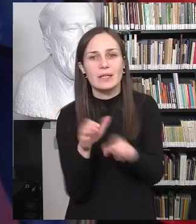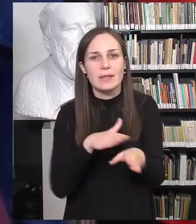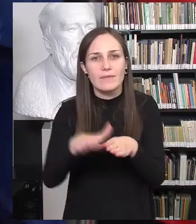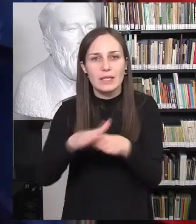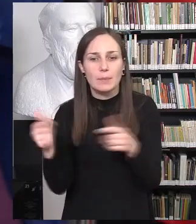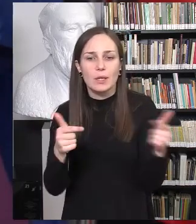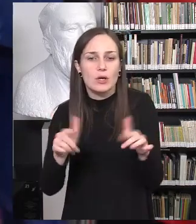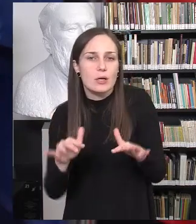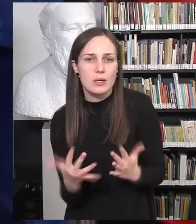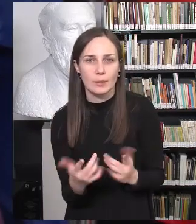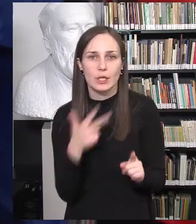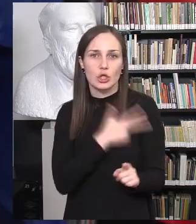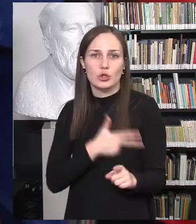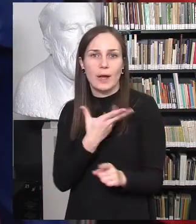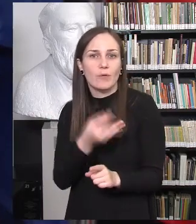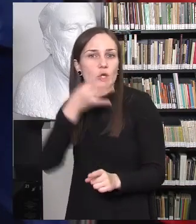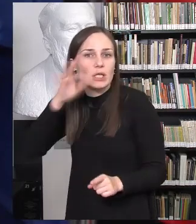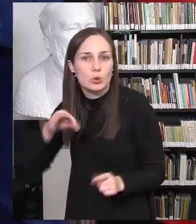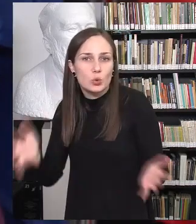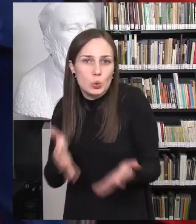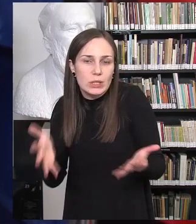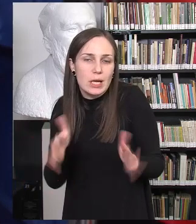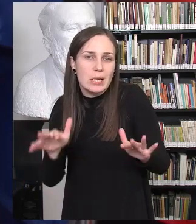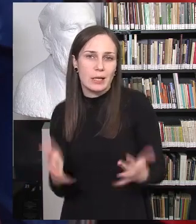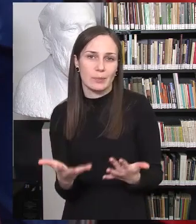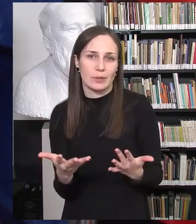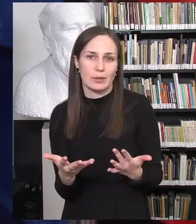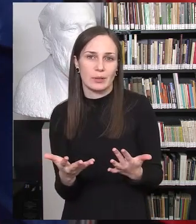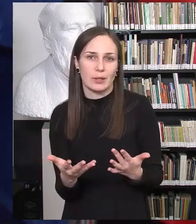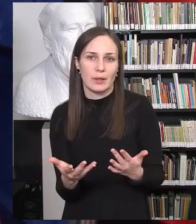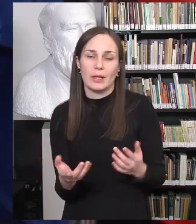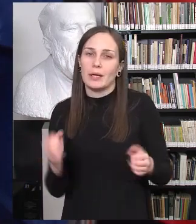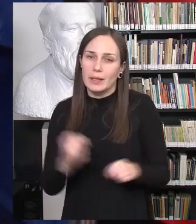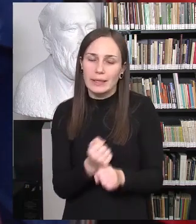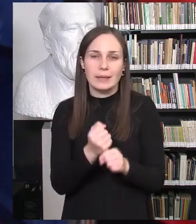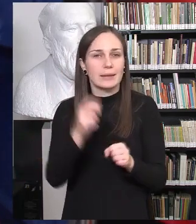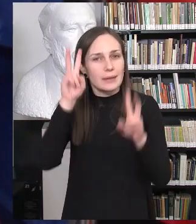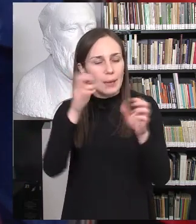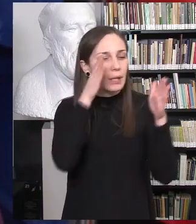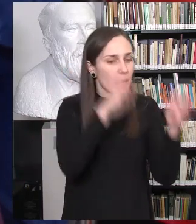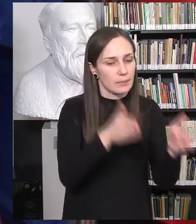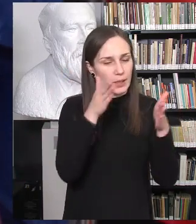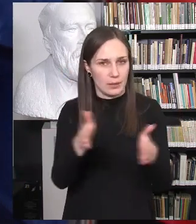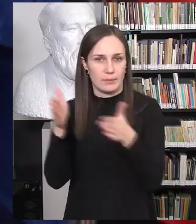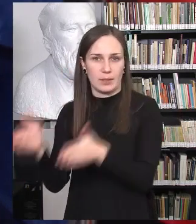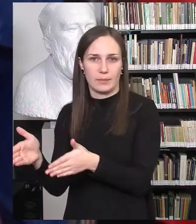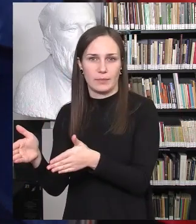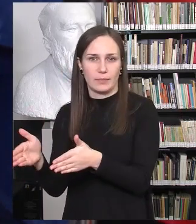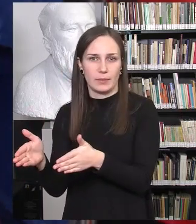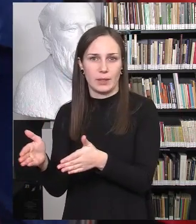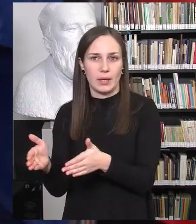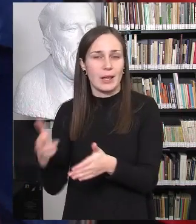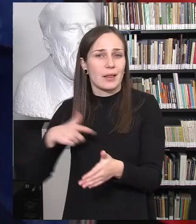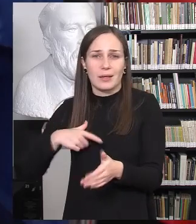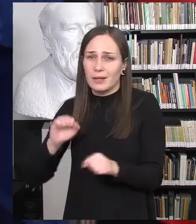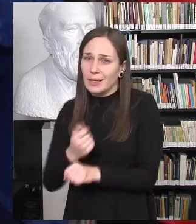apatyčių prevenciją, kaip mes galime socialinius įgūdžius sugdyti, kalbėdami apie labai konkrečias temas. Mums labai svarbu, kad mes nelauktume,